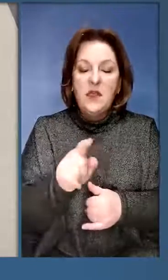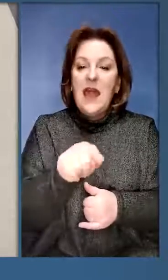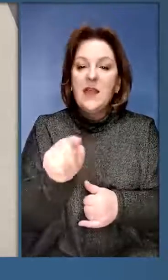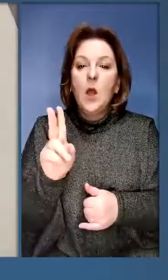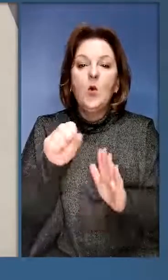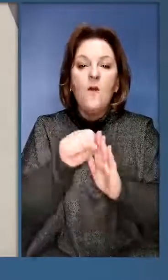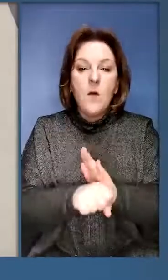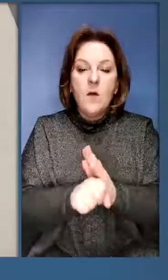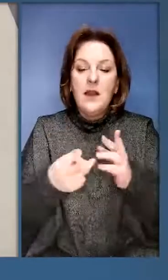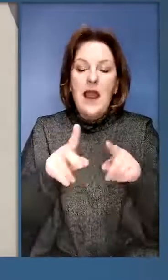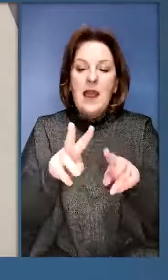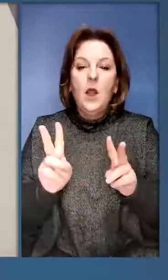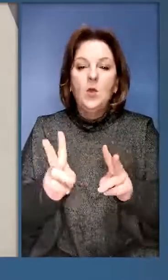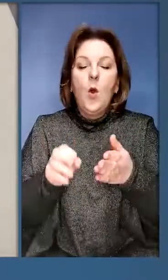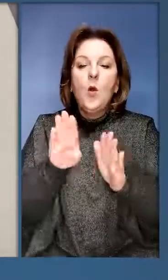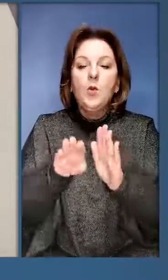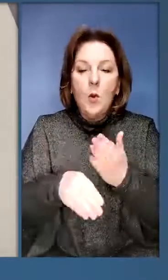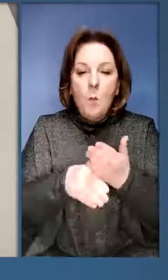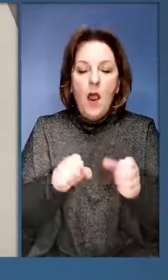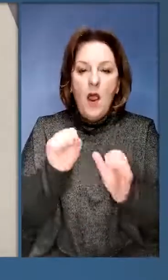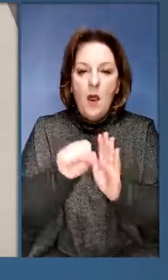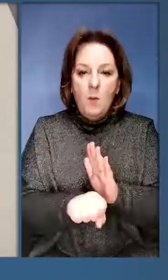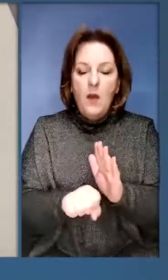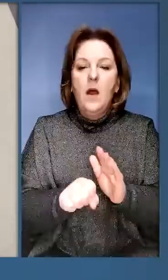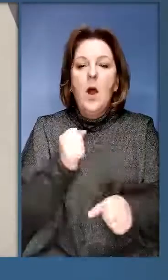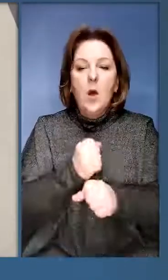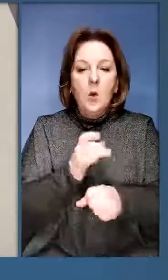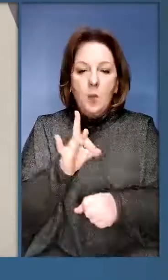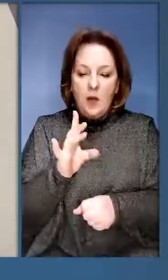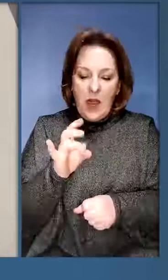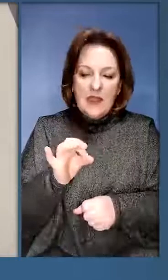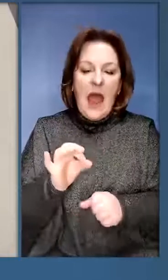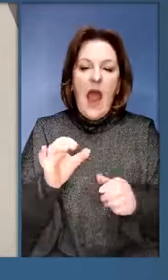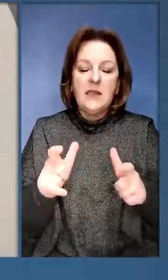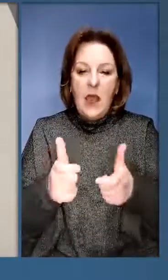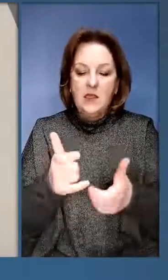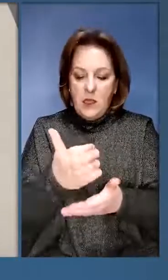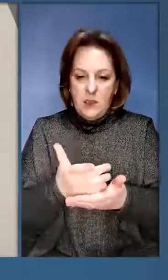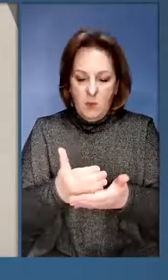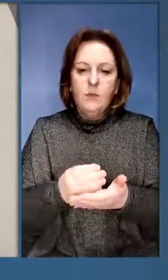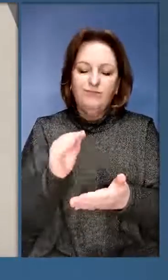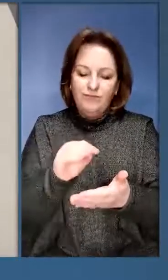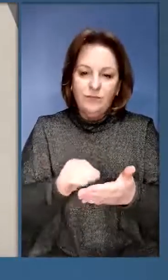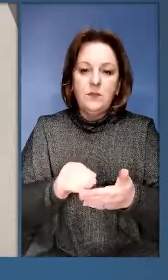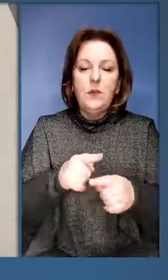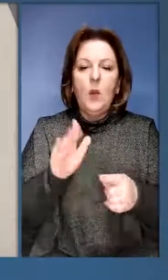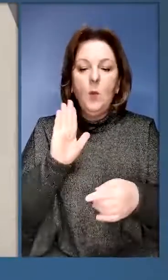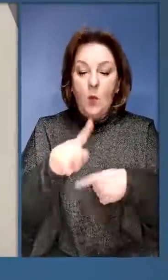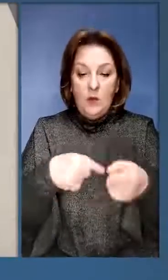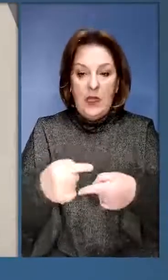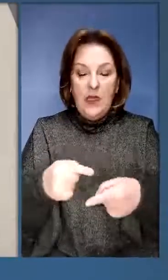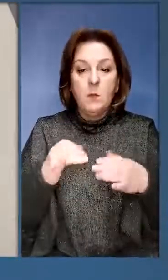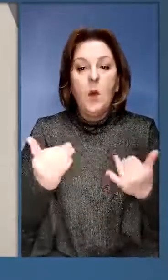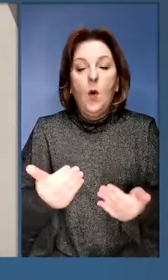для всіх і для тих, хто вбиває, і для тих, хто допомагає вбивати роботу РНБО над санкційними списками, триває. Скоро будуть